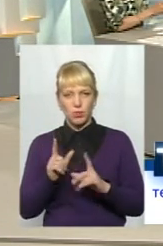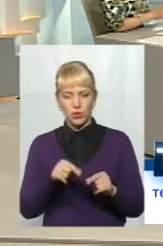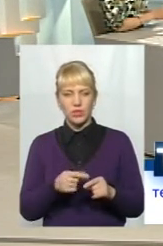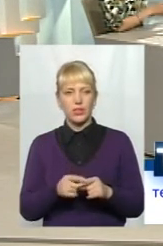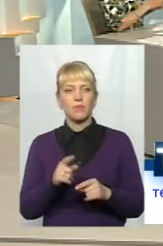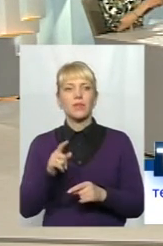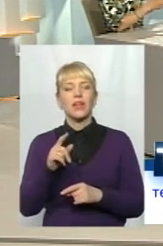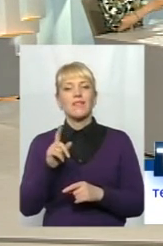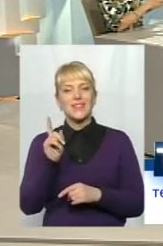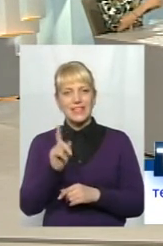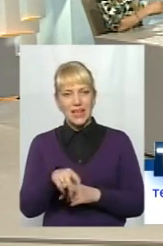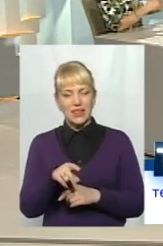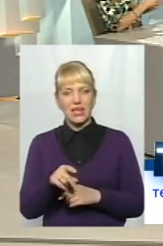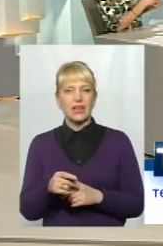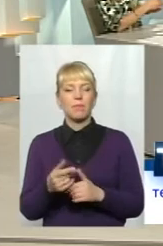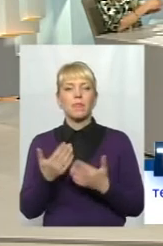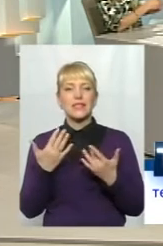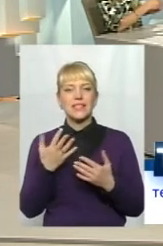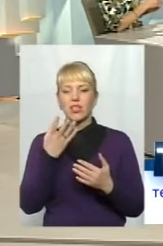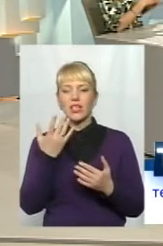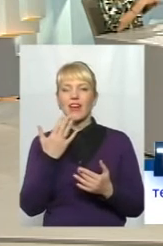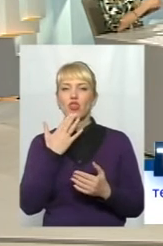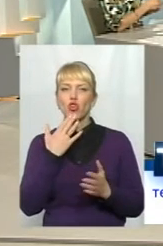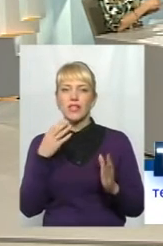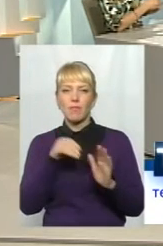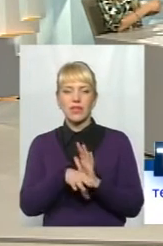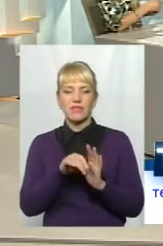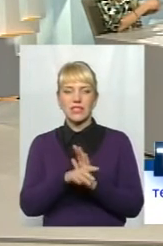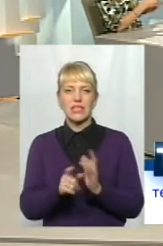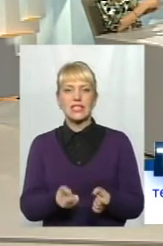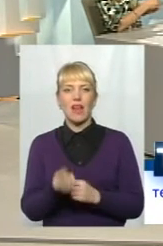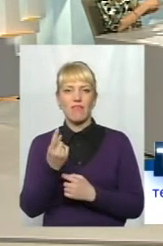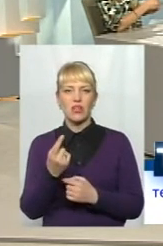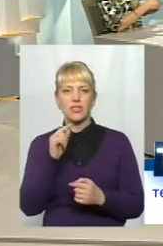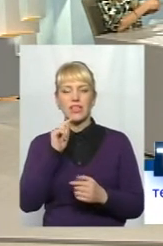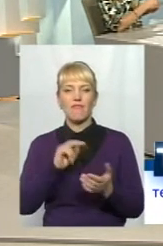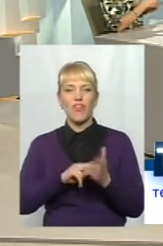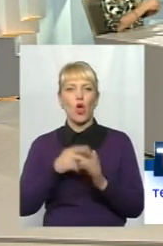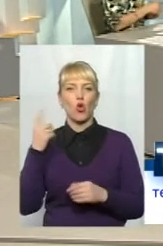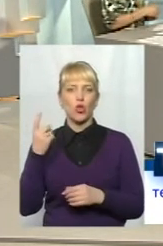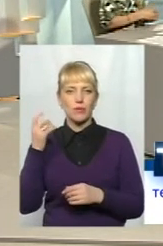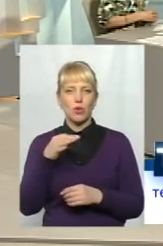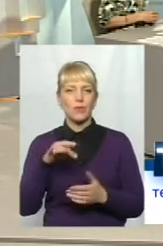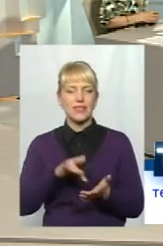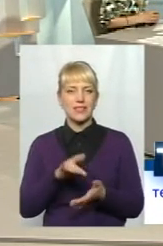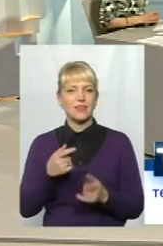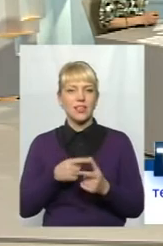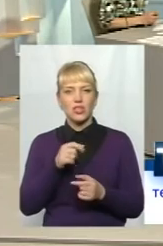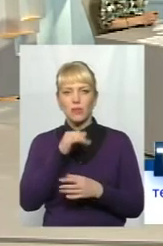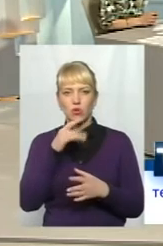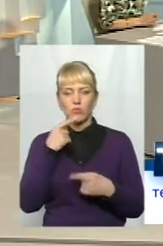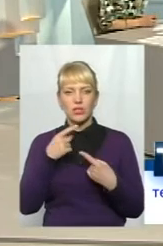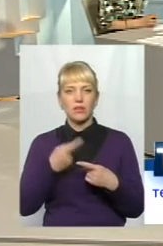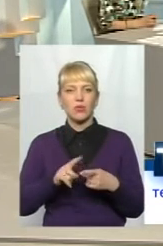Все-таки, скільки іноземних інвестицій з'явилося в економіці обласного центру? Чи ми не можемо сказати про те,